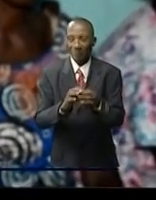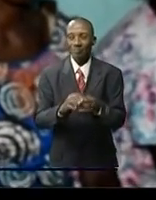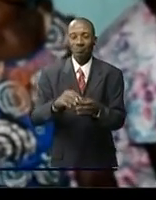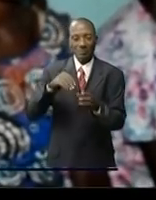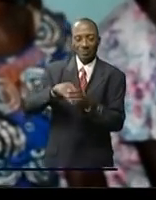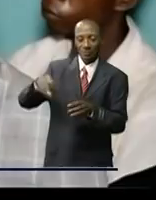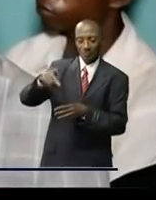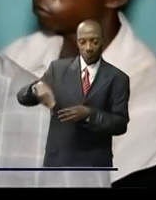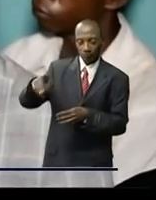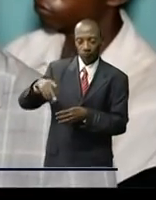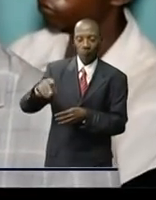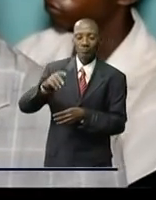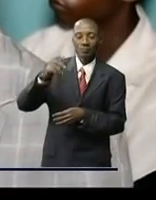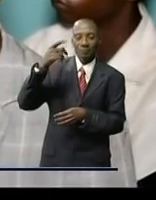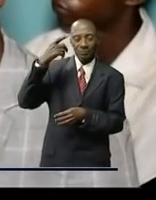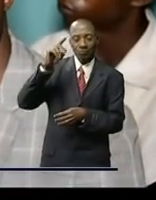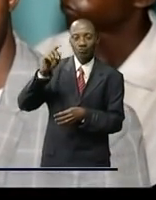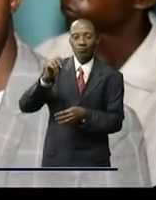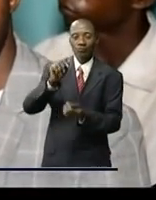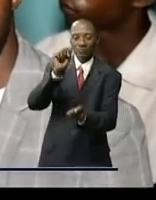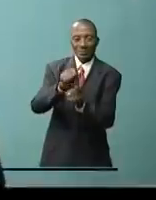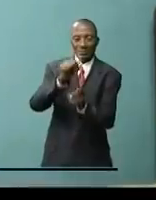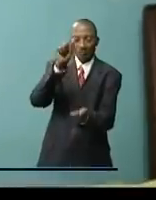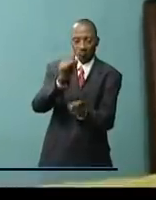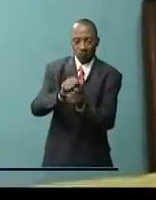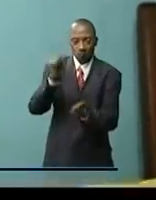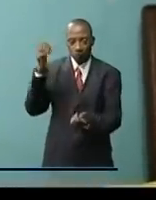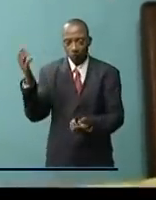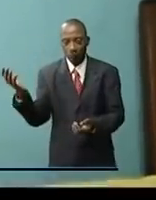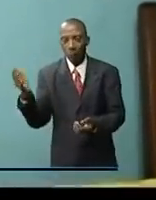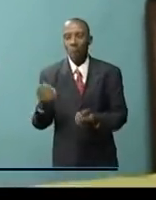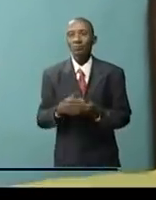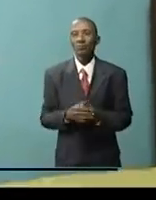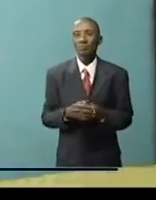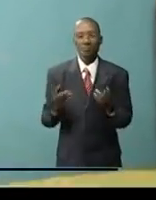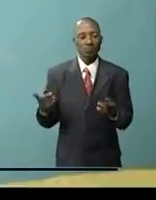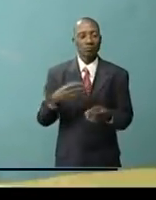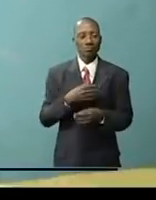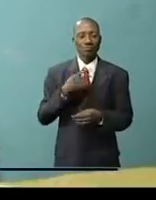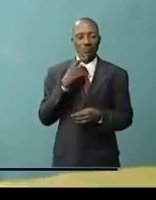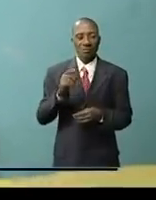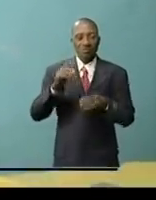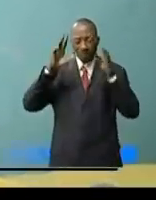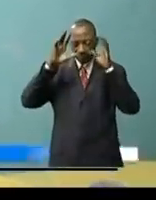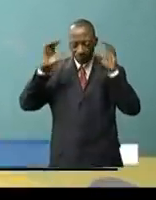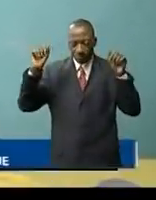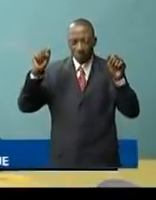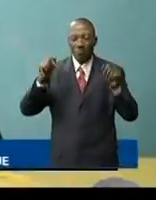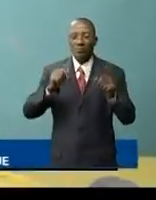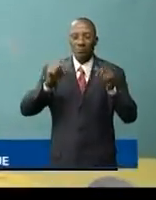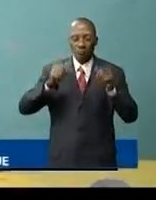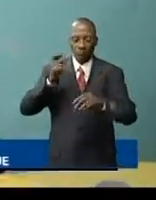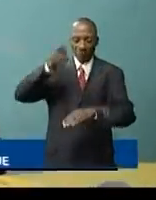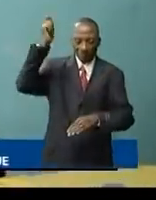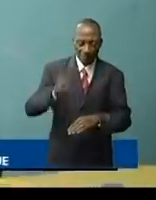avons changé Le chef de l'État ne dispose pas d'une baguette magique pour obtenir les changements souhaités Il